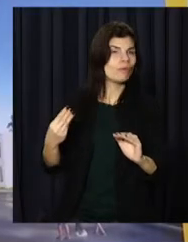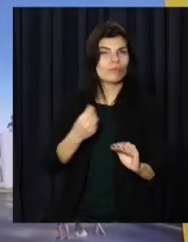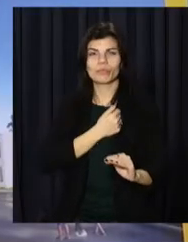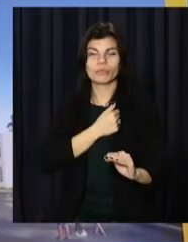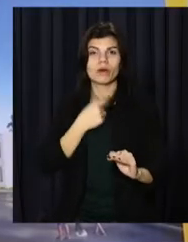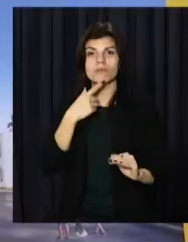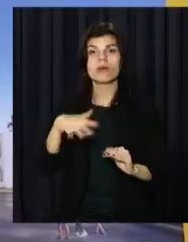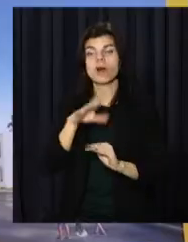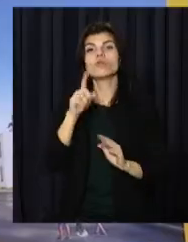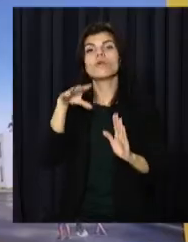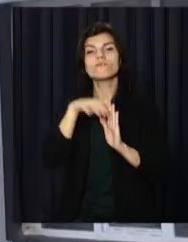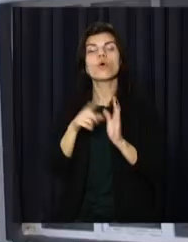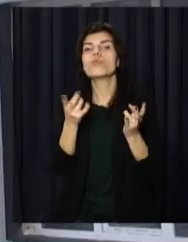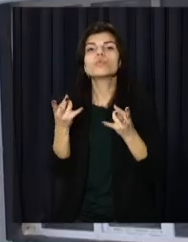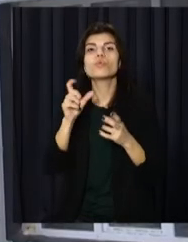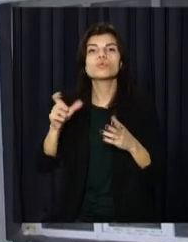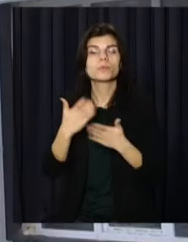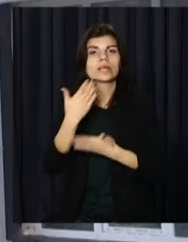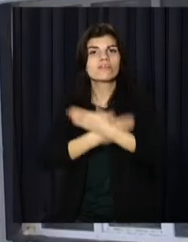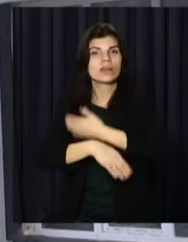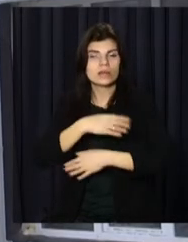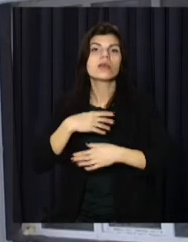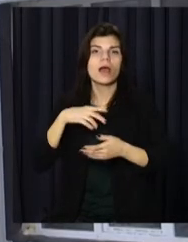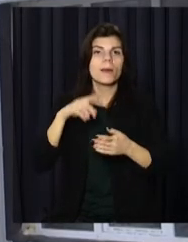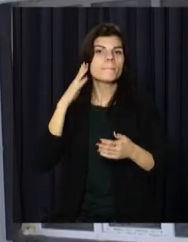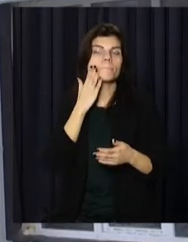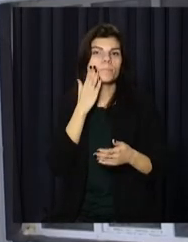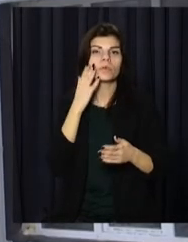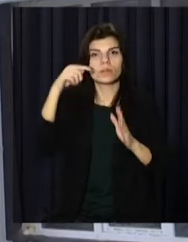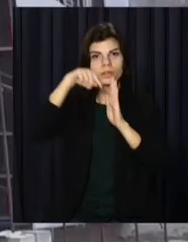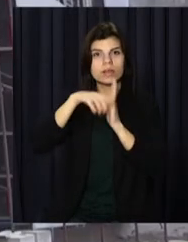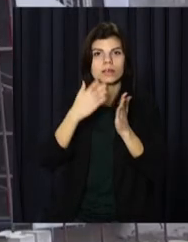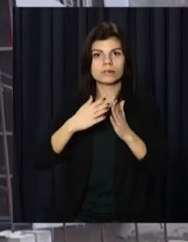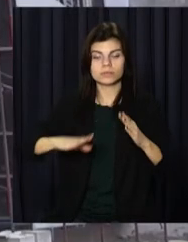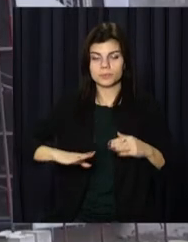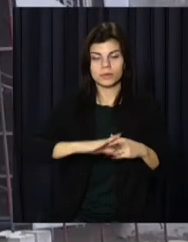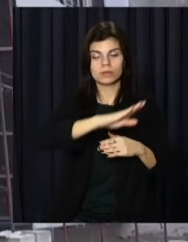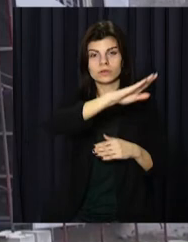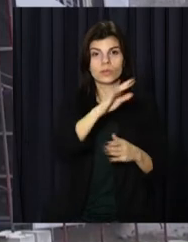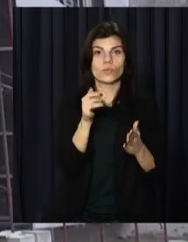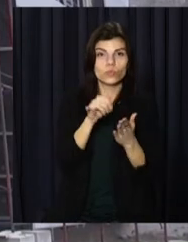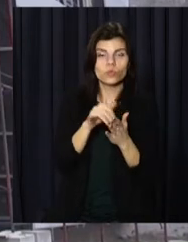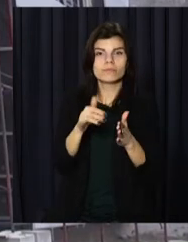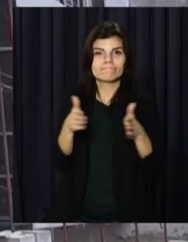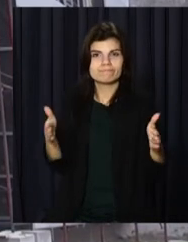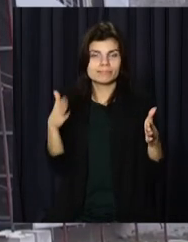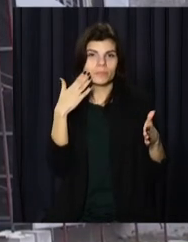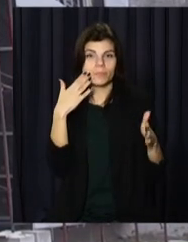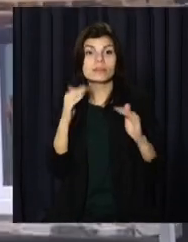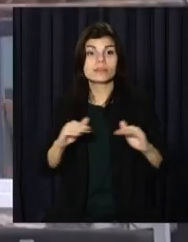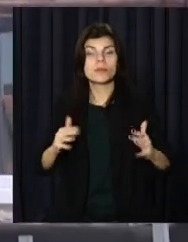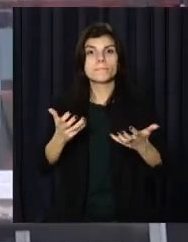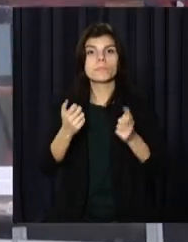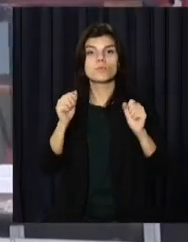ремонту врахують також і потреби людей з інвалідністю, облаштувавши в будівлі пандуси. Після осучаснення дитсадок зможе